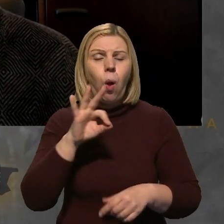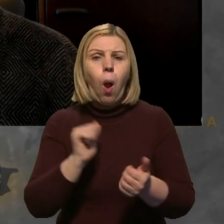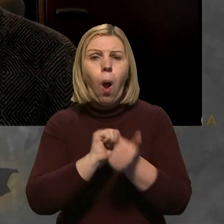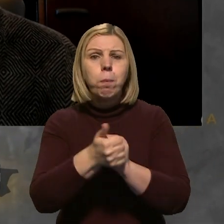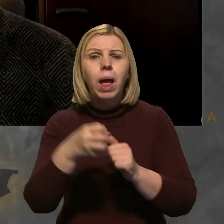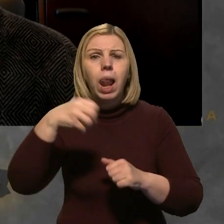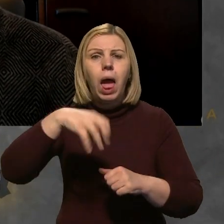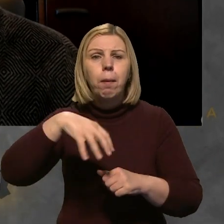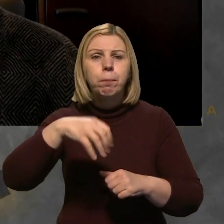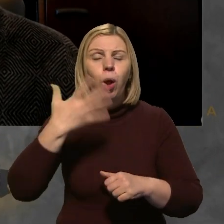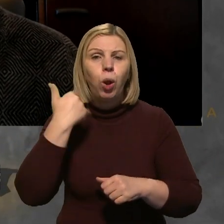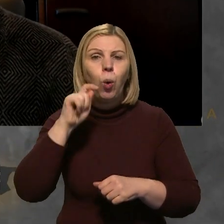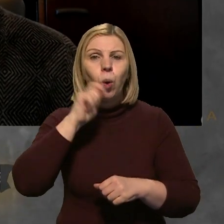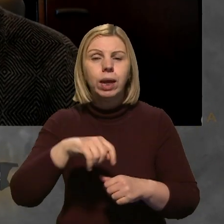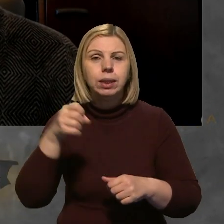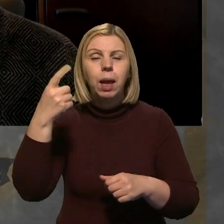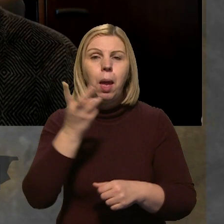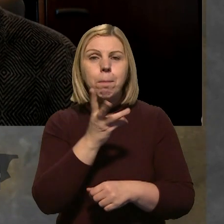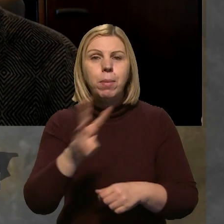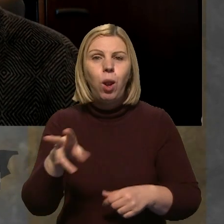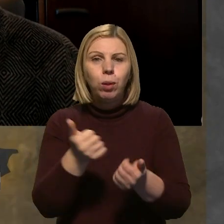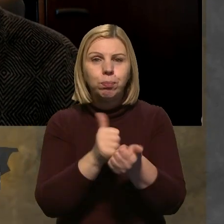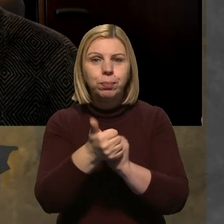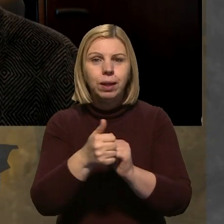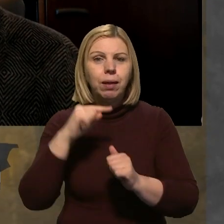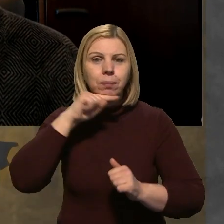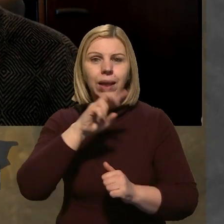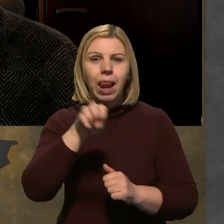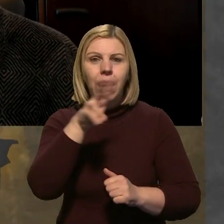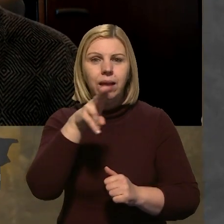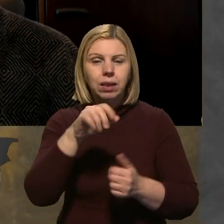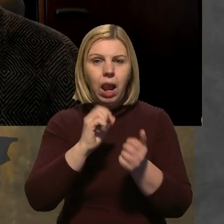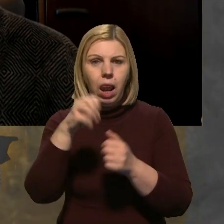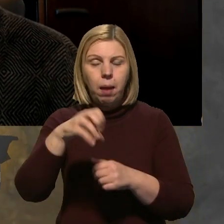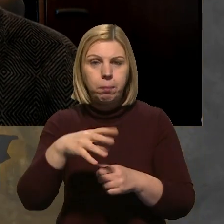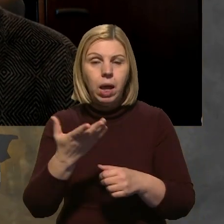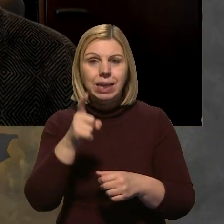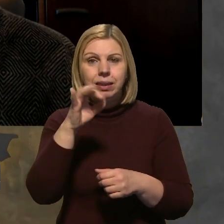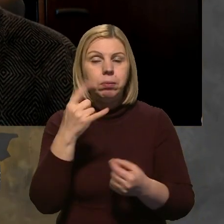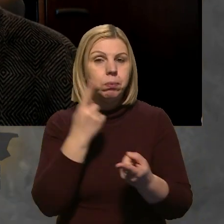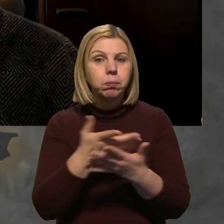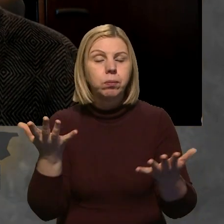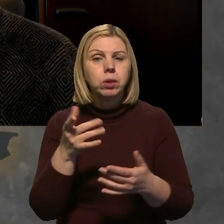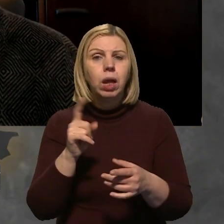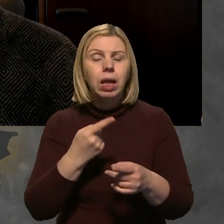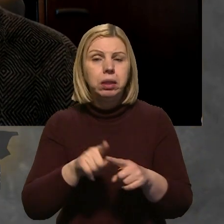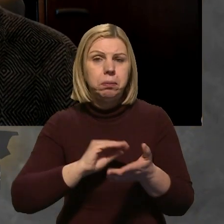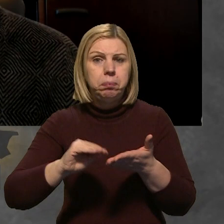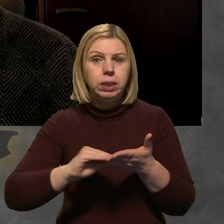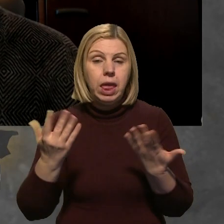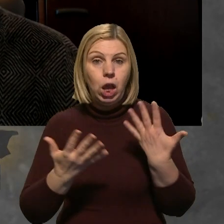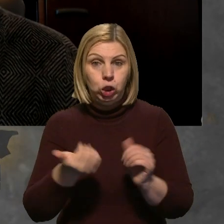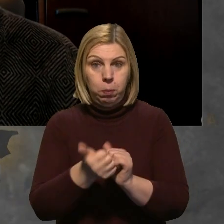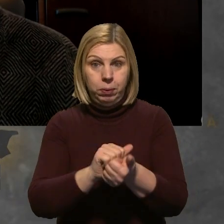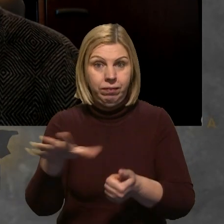лампочок, коли українці мільйони лампочок замінили на енергоефективні, то у ЗМІ звучала теза така, що якщо